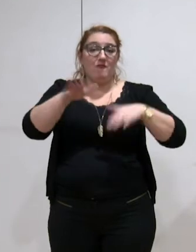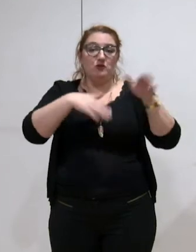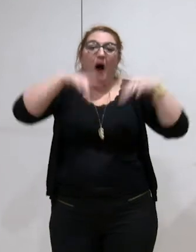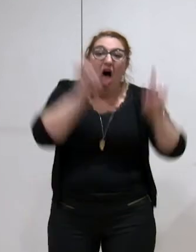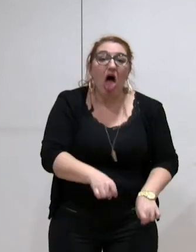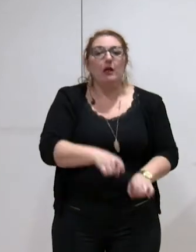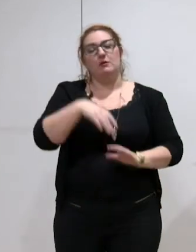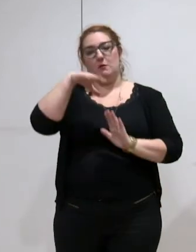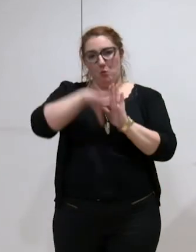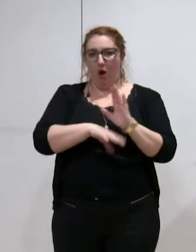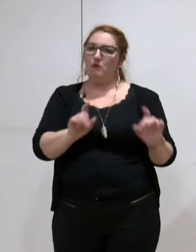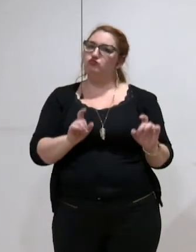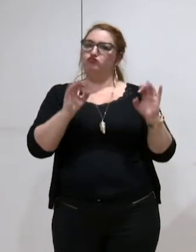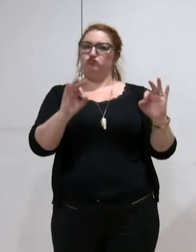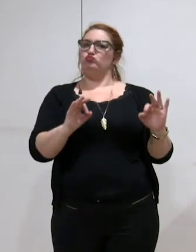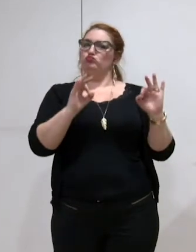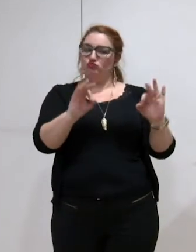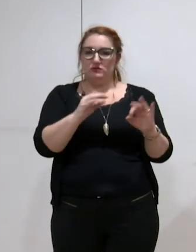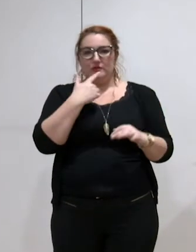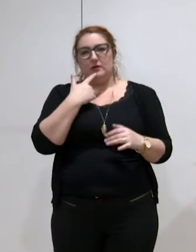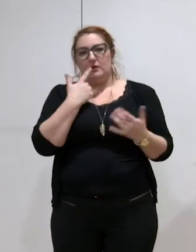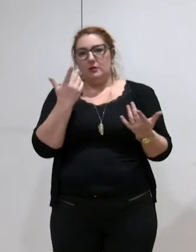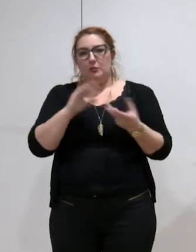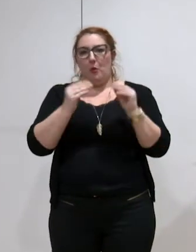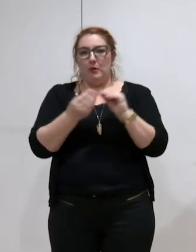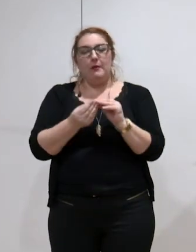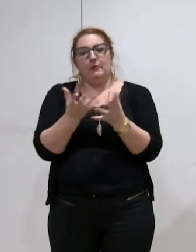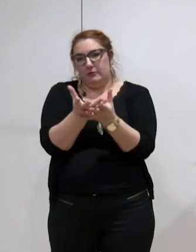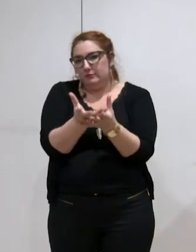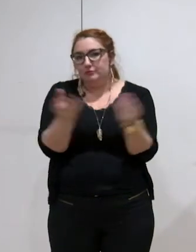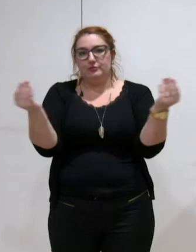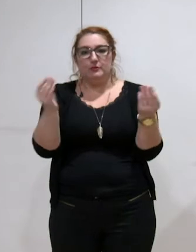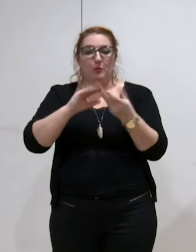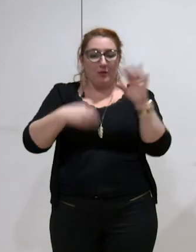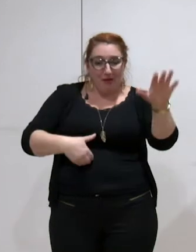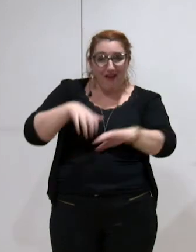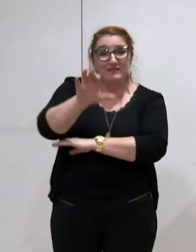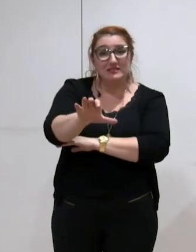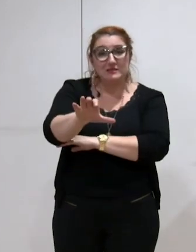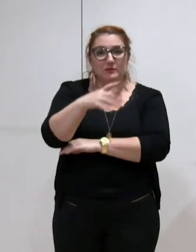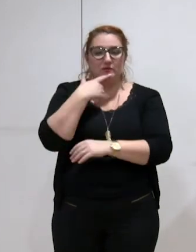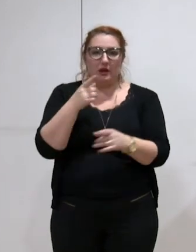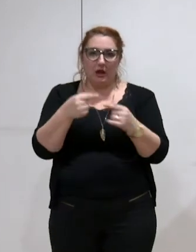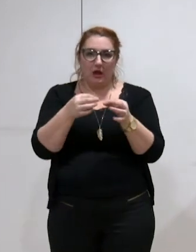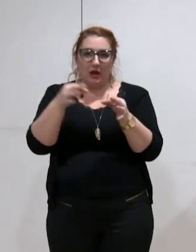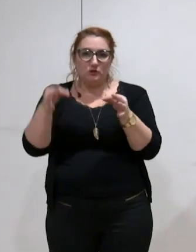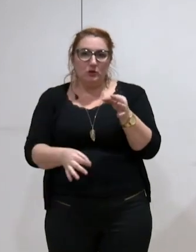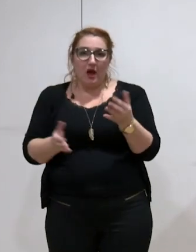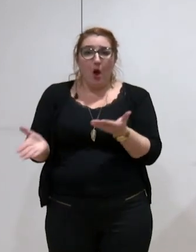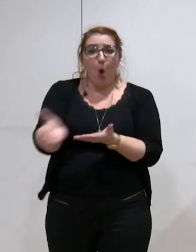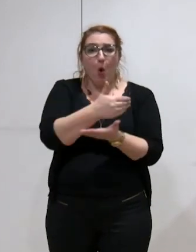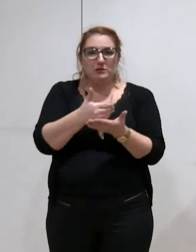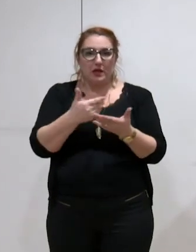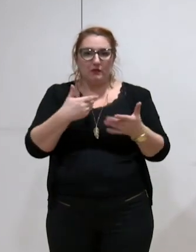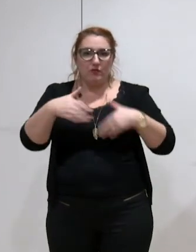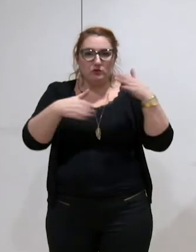et donc de venir, finalement, apurer ce problème d'investissement qui se transformait en baisse de recettes de fonctionnement.